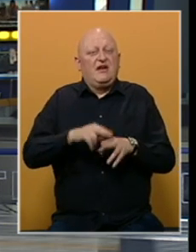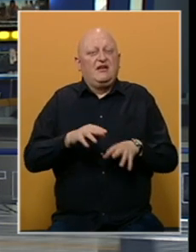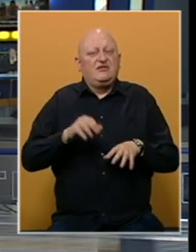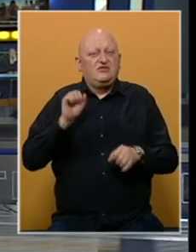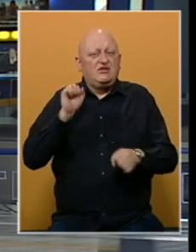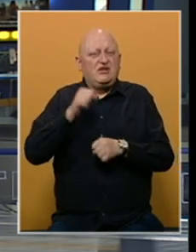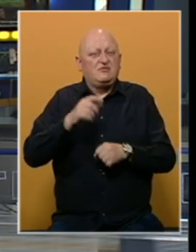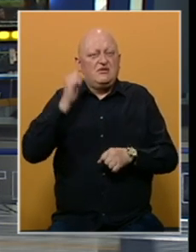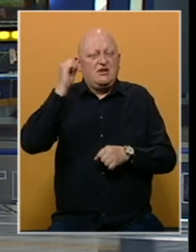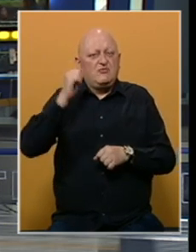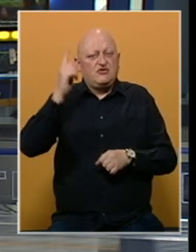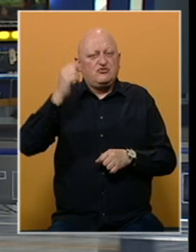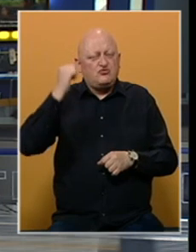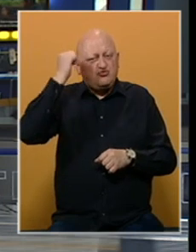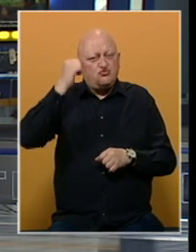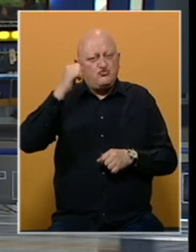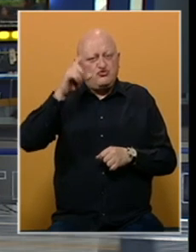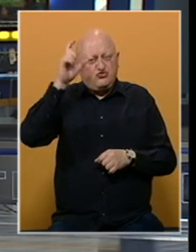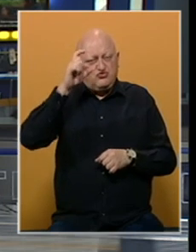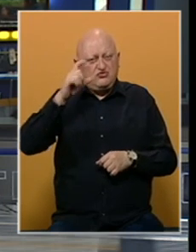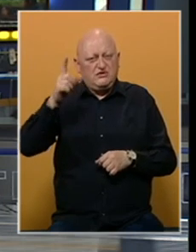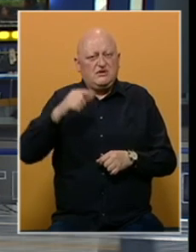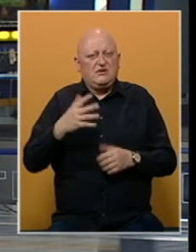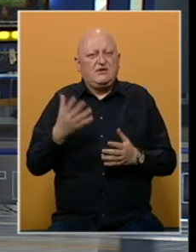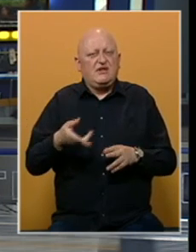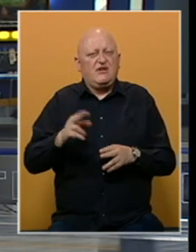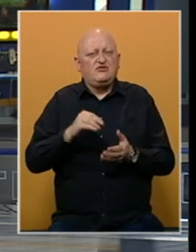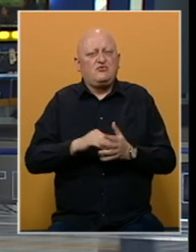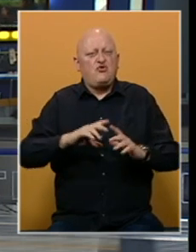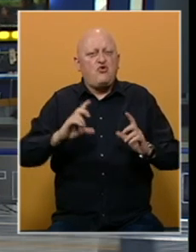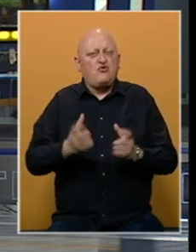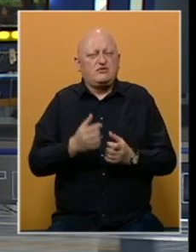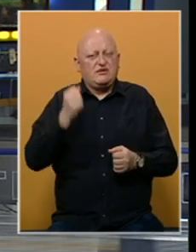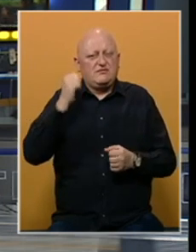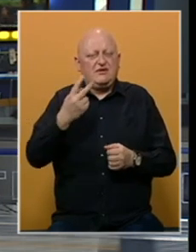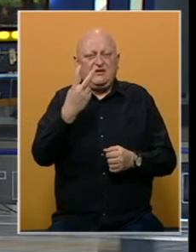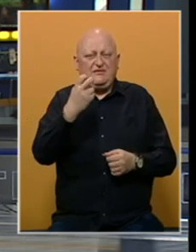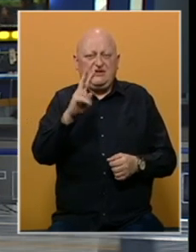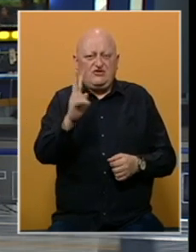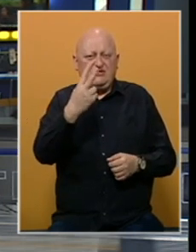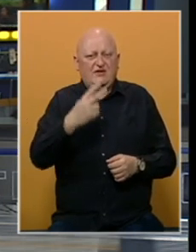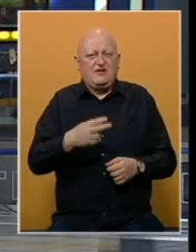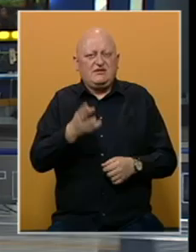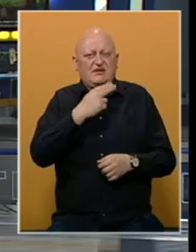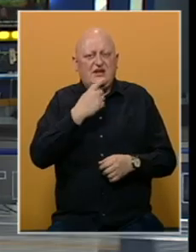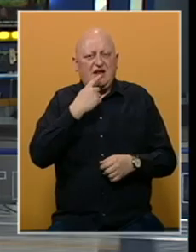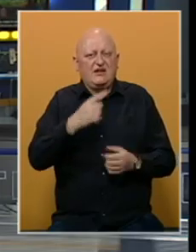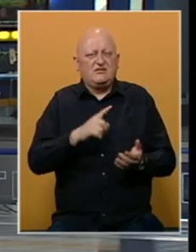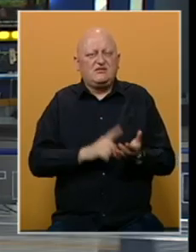Najviše nasilja bilo je na protestima u Istambulu, gdje je najveći broj uhapšenih demonstranata 212.